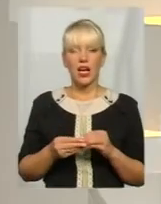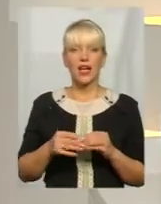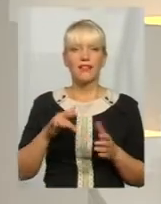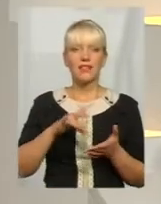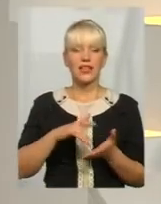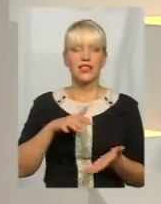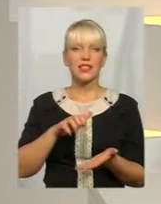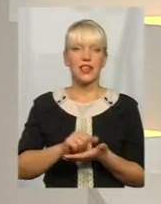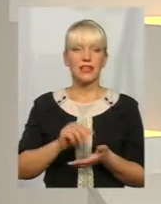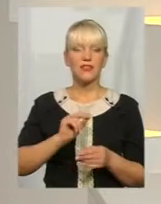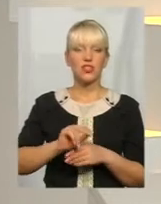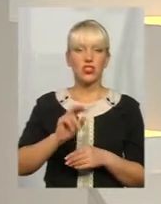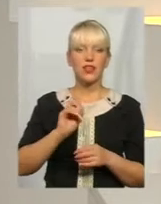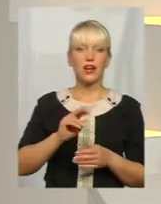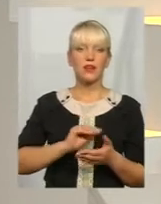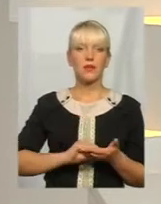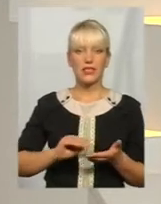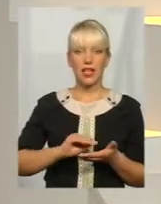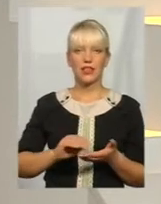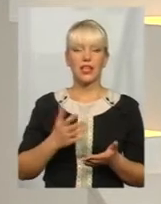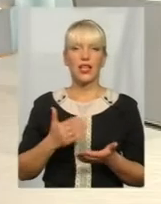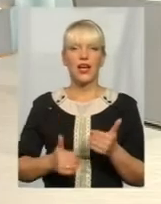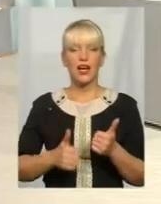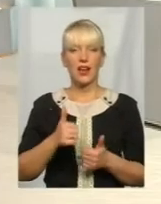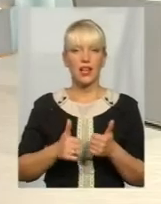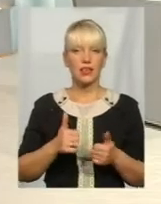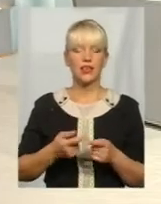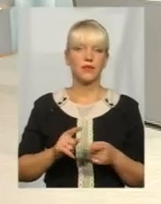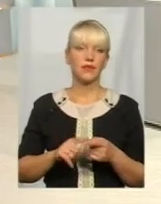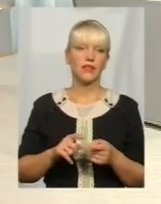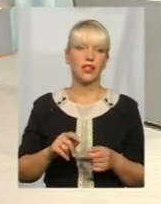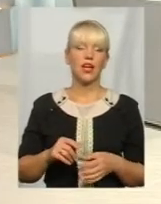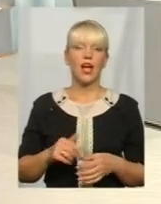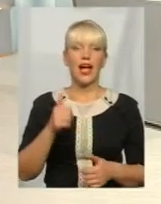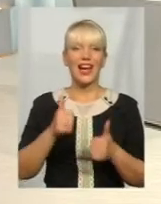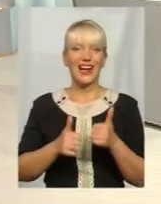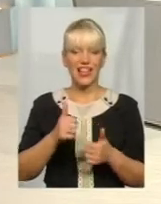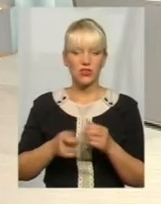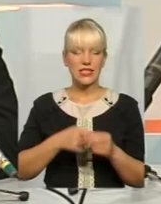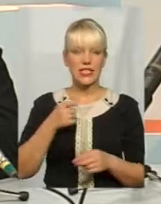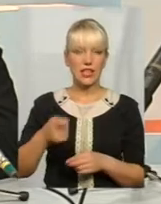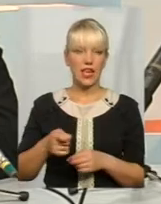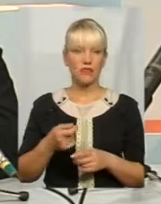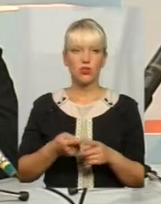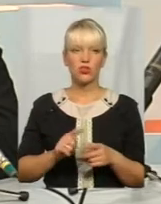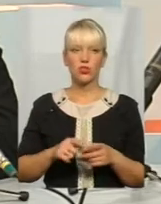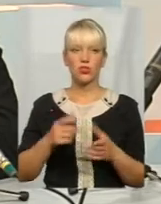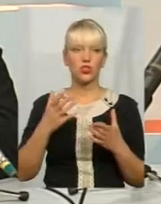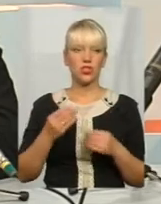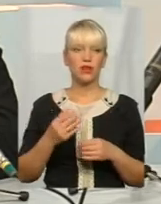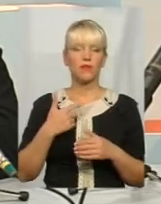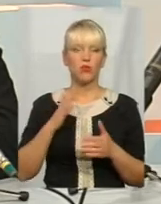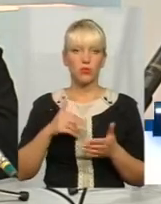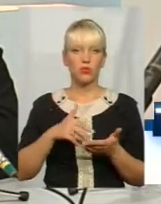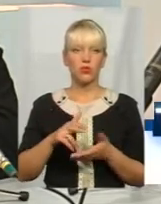зайнятості вчать, як писати грантові заявки, до прикладу? Ну, на рахунок грантових заявок ми ще це в майбутньому, мабуть, що ми дійдемо